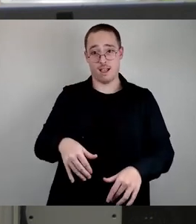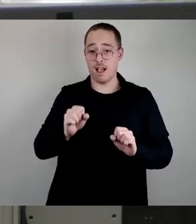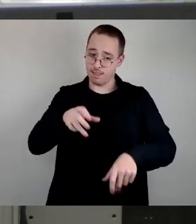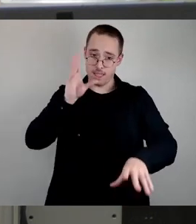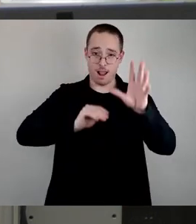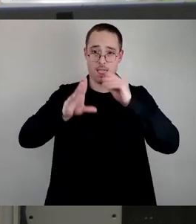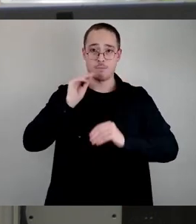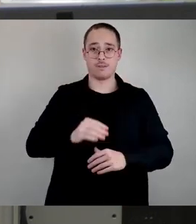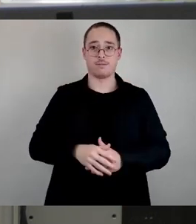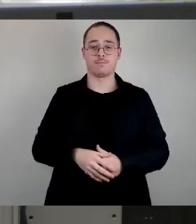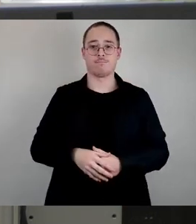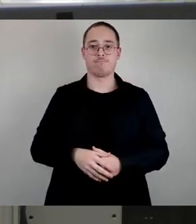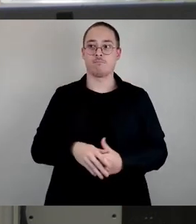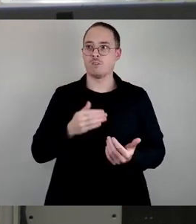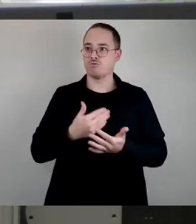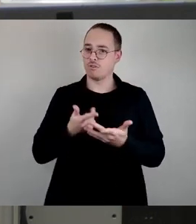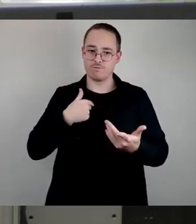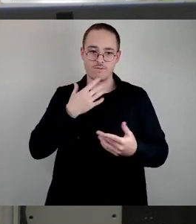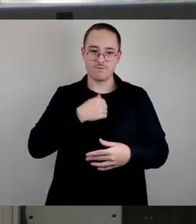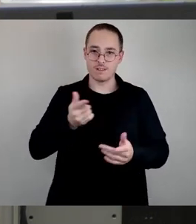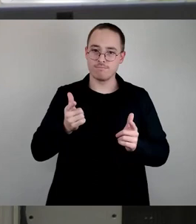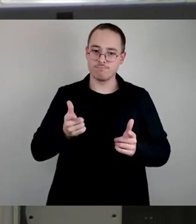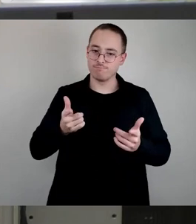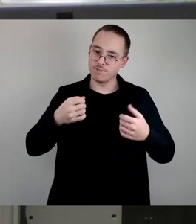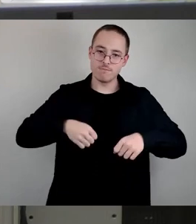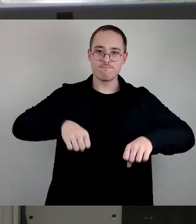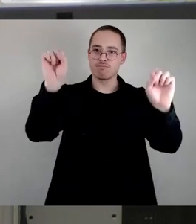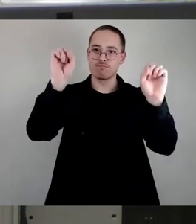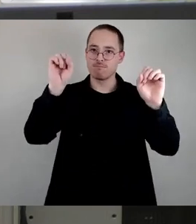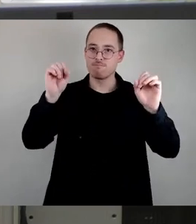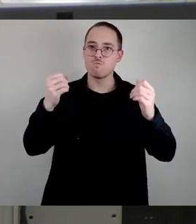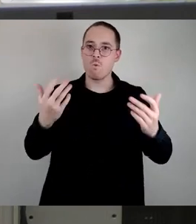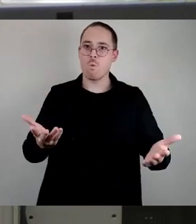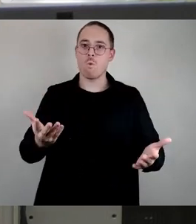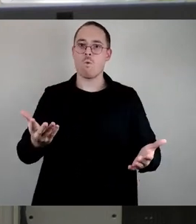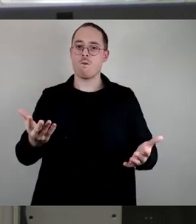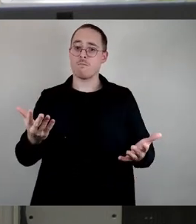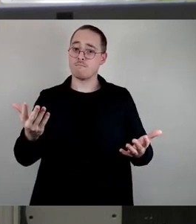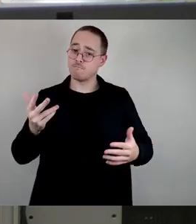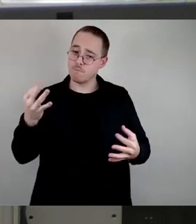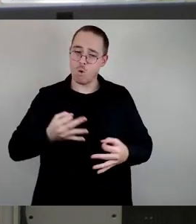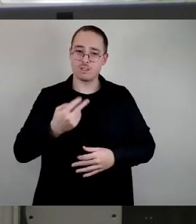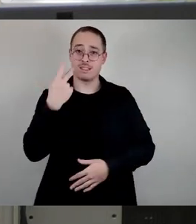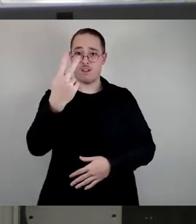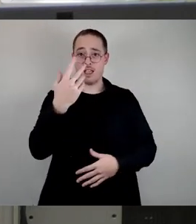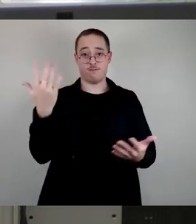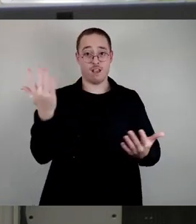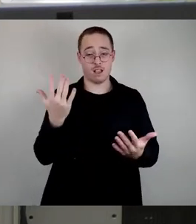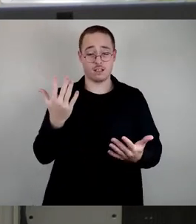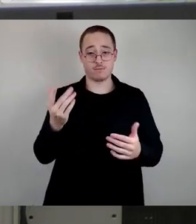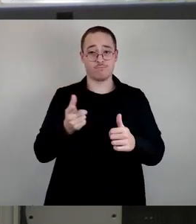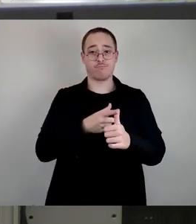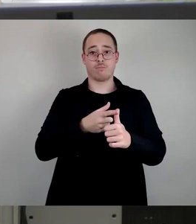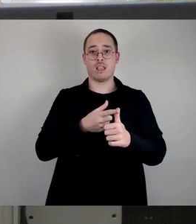zu begegnen, da braucht es immer zwei Sachen. Das eine ist Prävention, das findet selbstverständlich statt